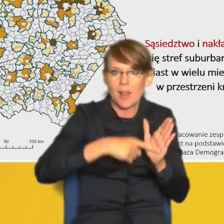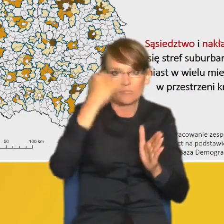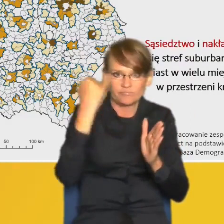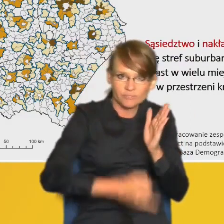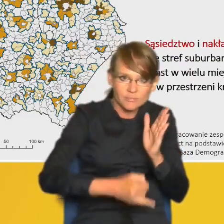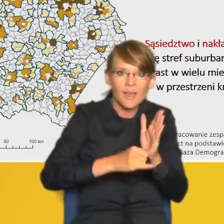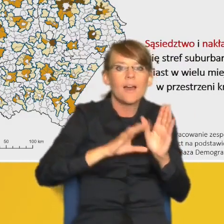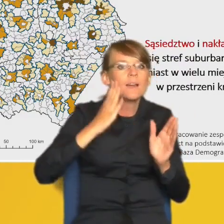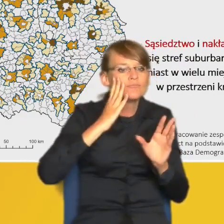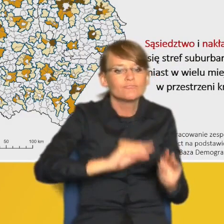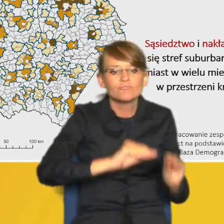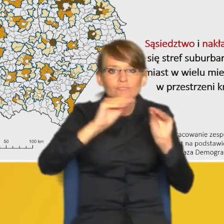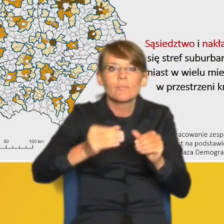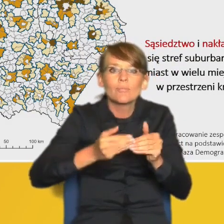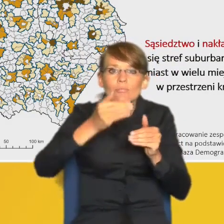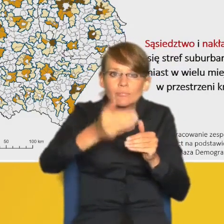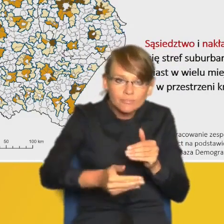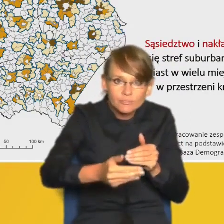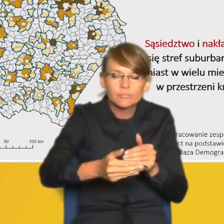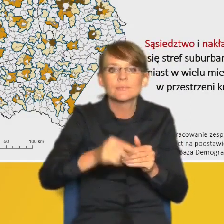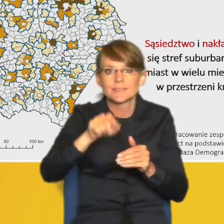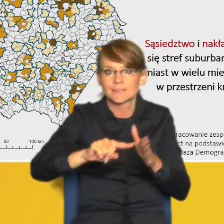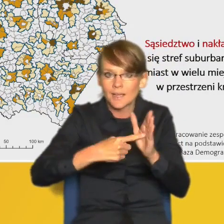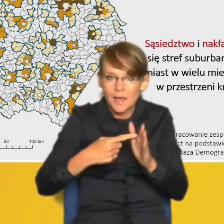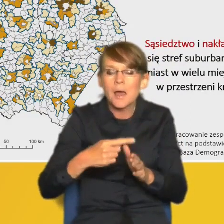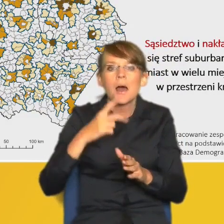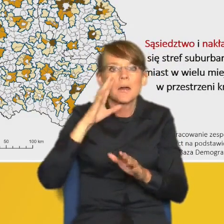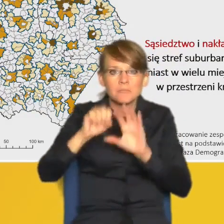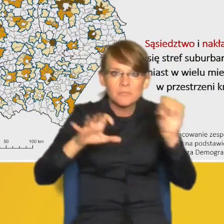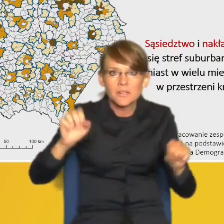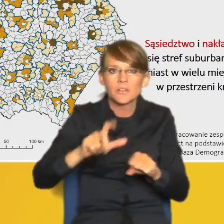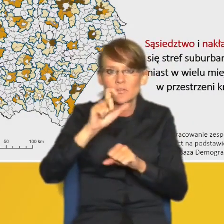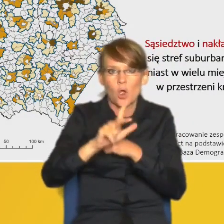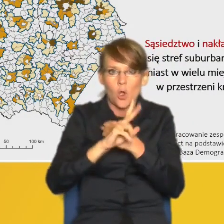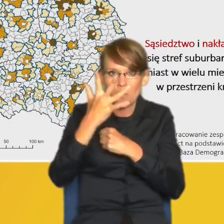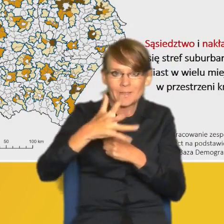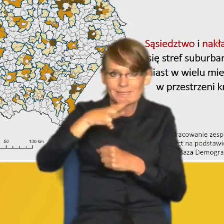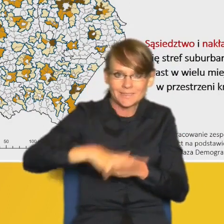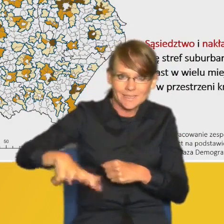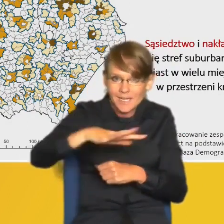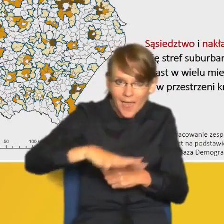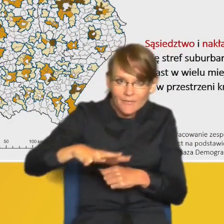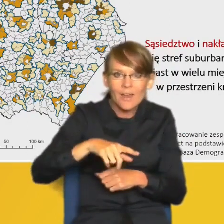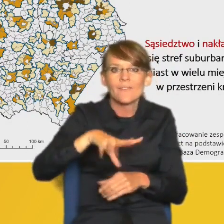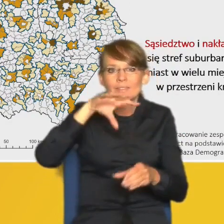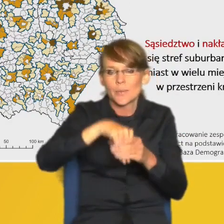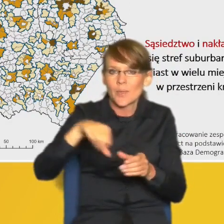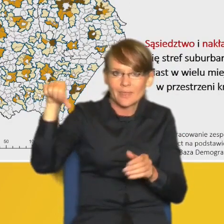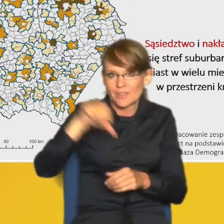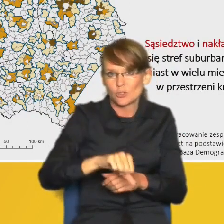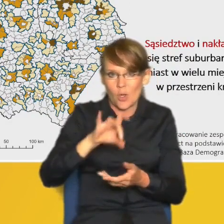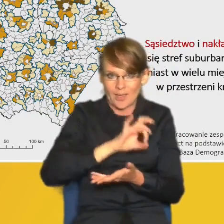wyróżniliśmy 285 stref suburbanizacji demograficznej, które obejmują ponad tysiąc gmin